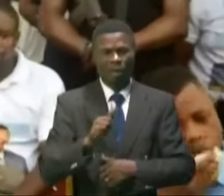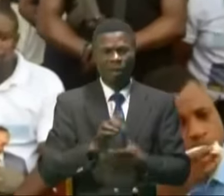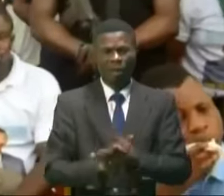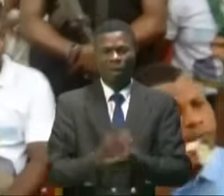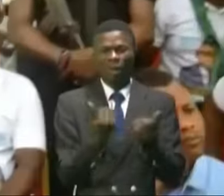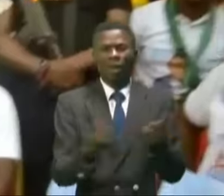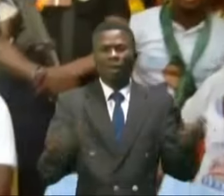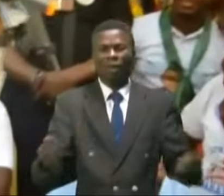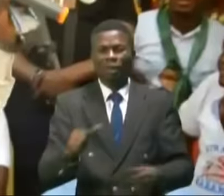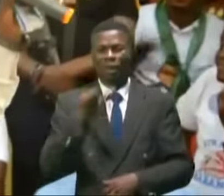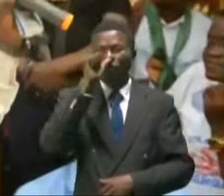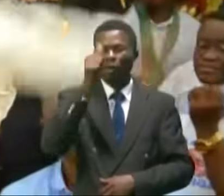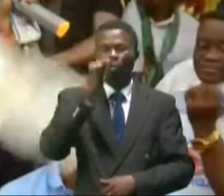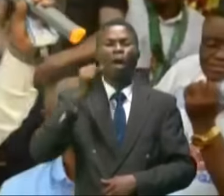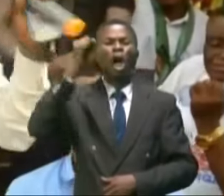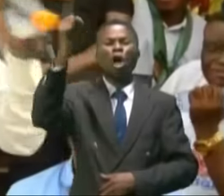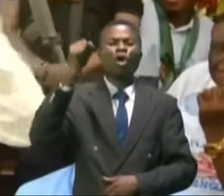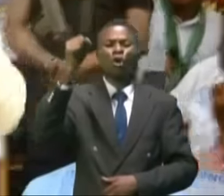maïnombe, oye!